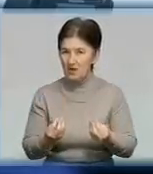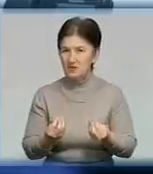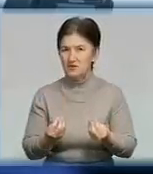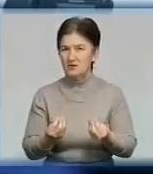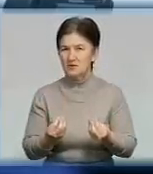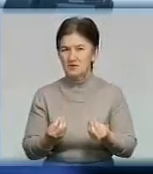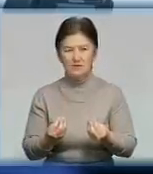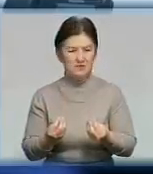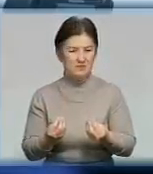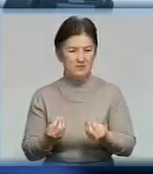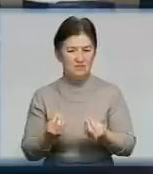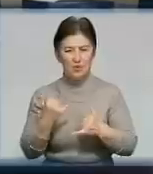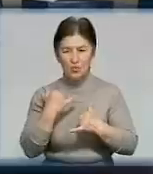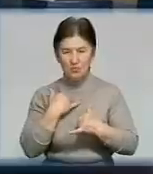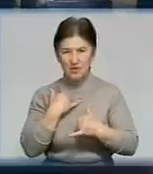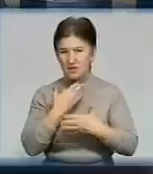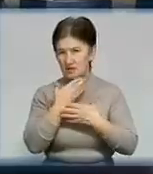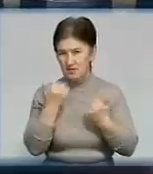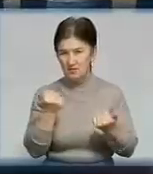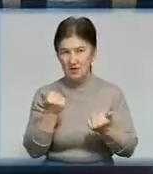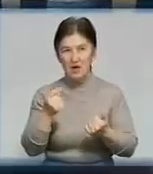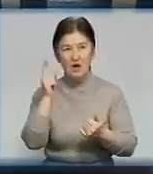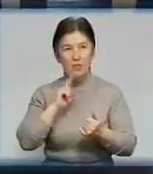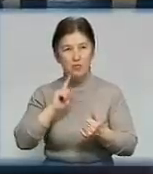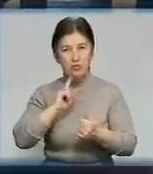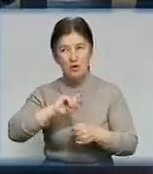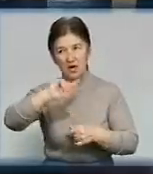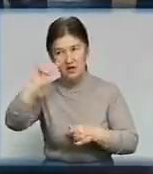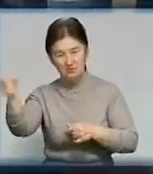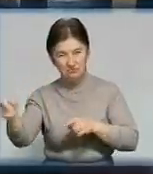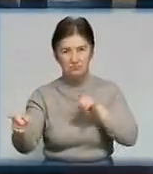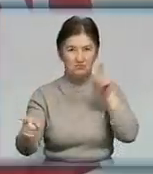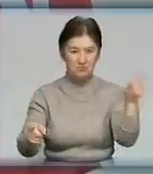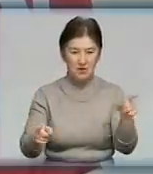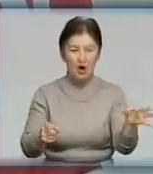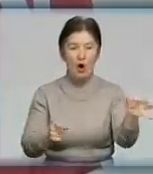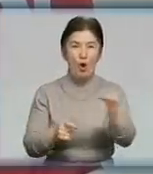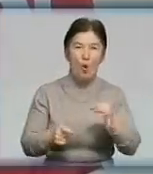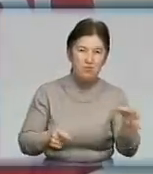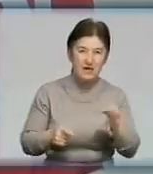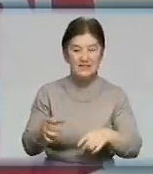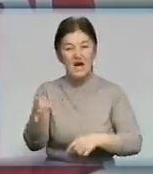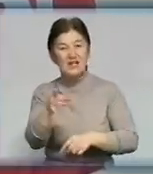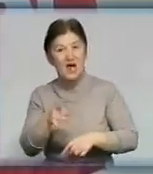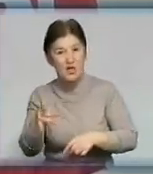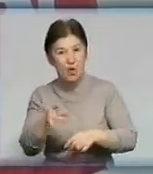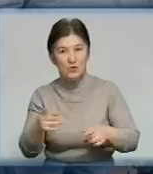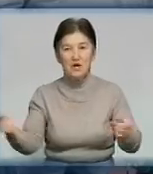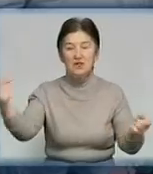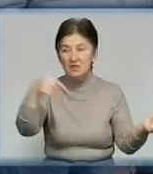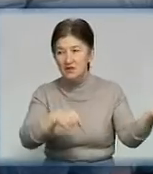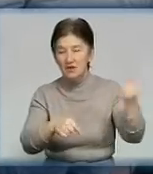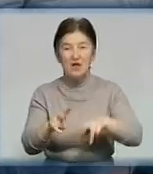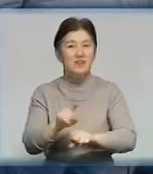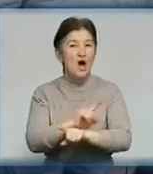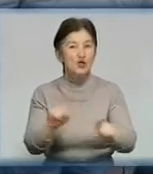момент, вказівок у мене немає. Поки обласний та районний Ударівський освіт не можуть розібратися, хто, коли, кому і, головне, на що давав